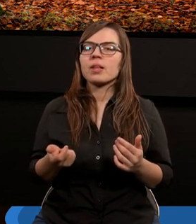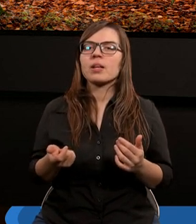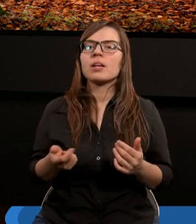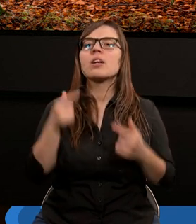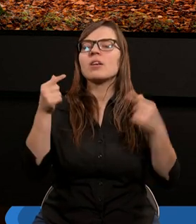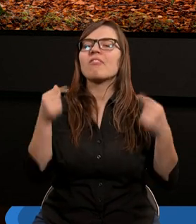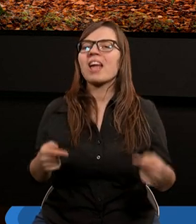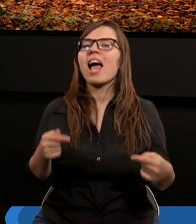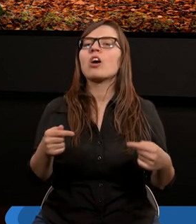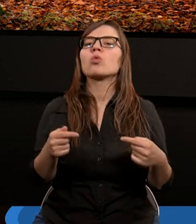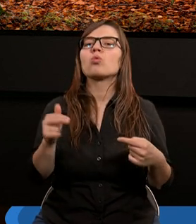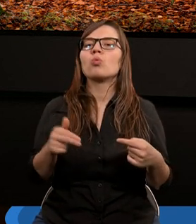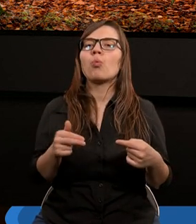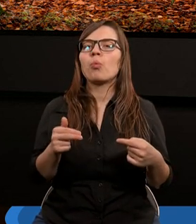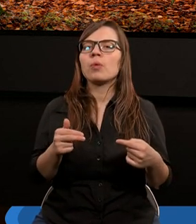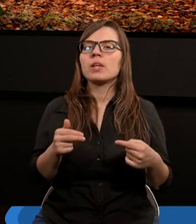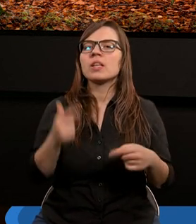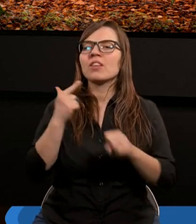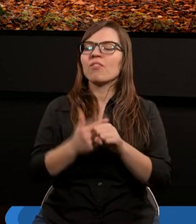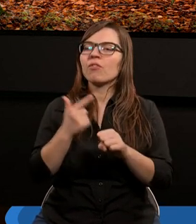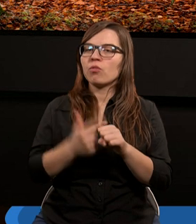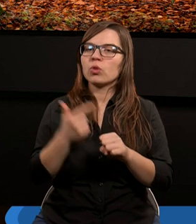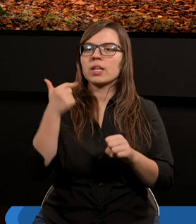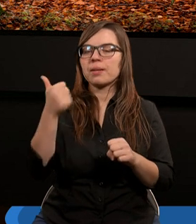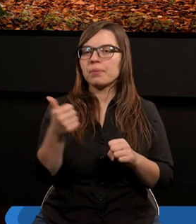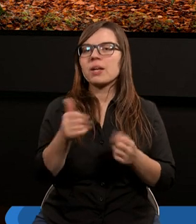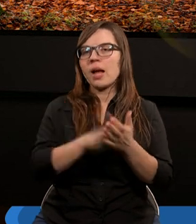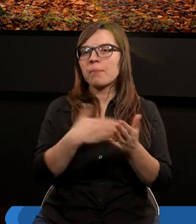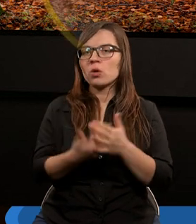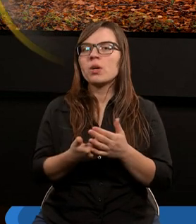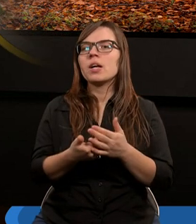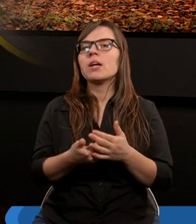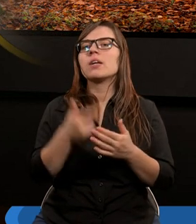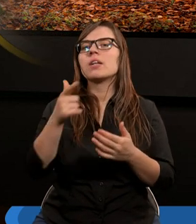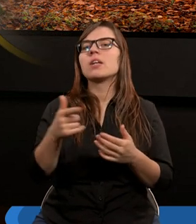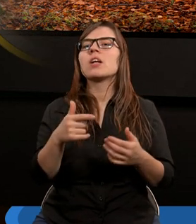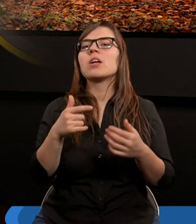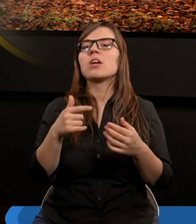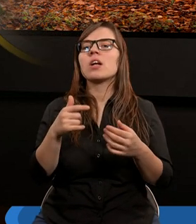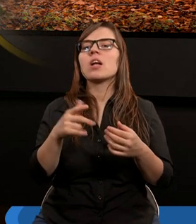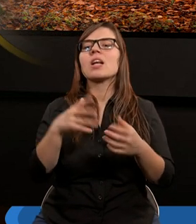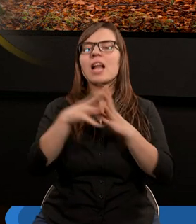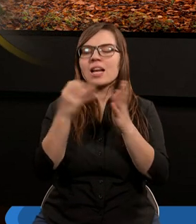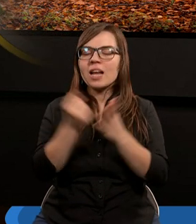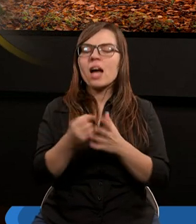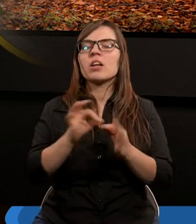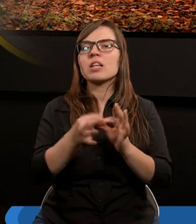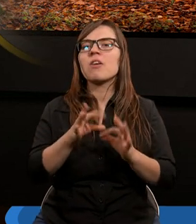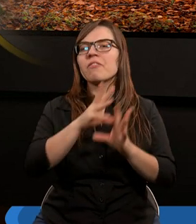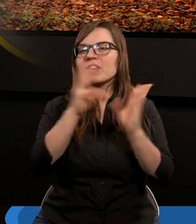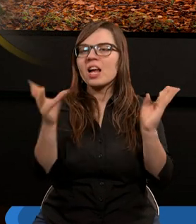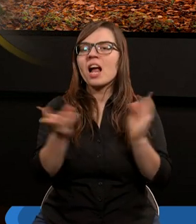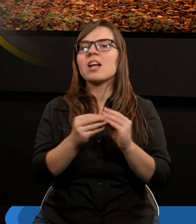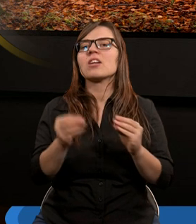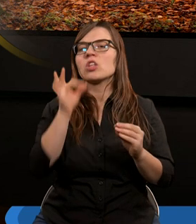w wierszu dwudziestym pierwszym na przykład znajduję wtedy w sobie zakon, że gdy